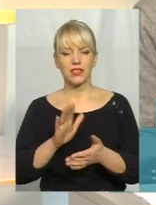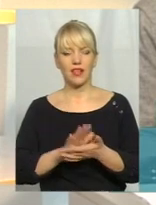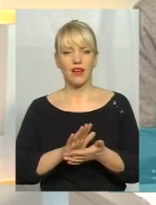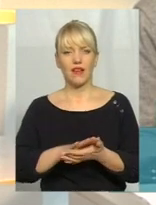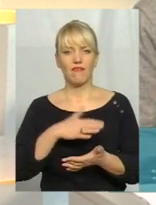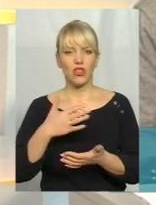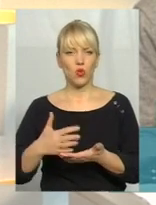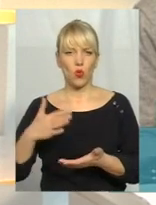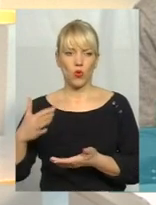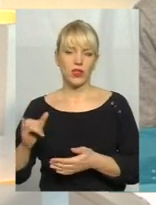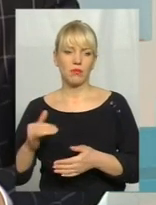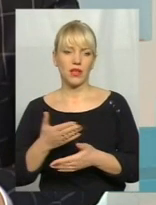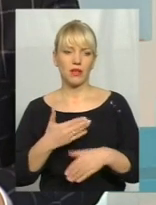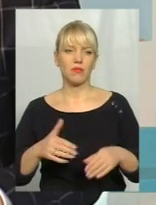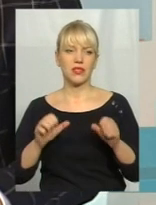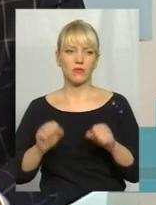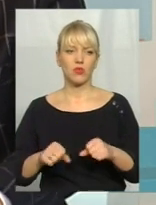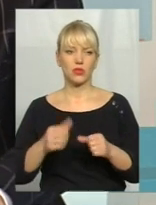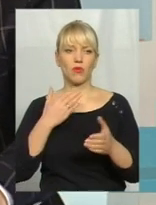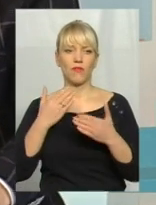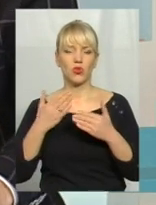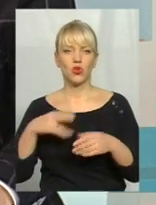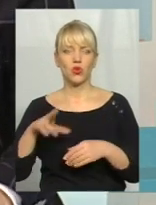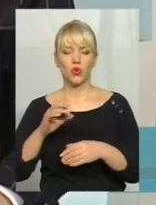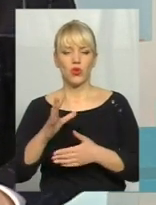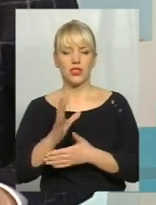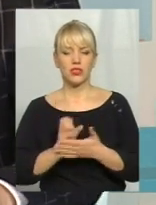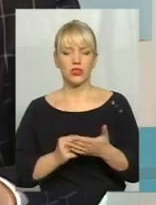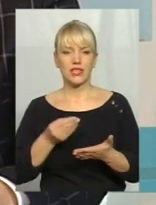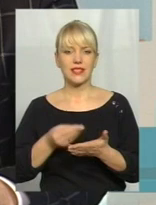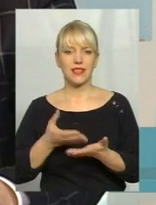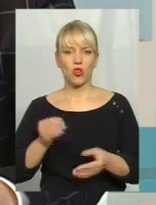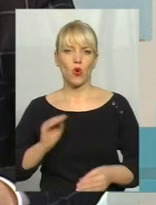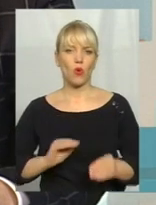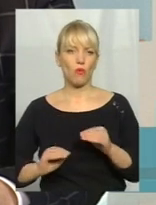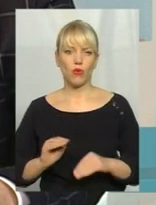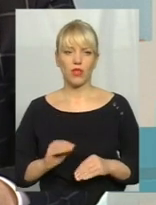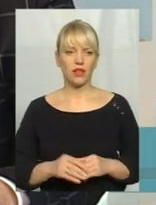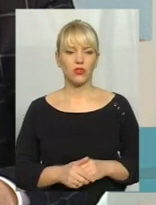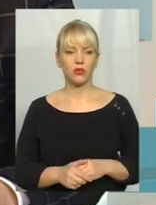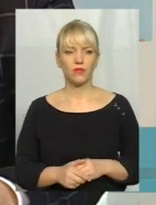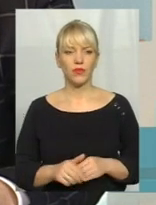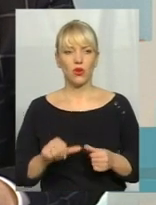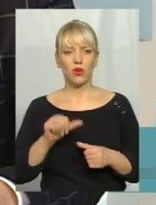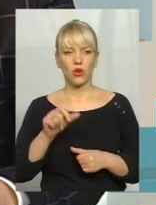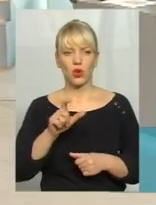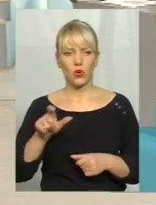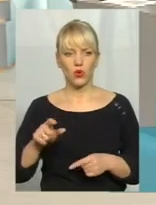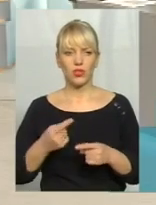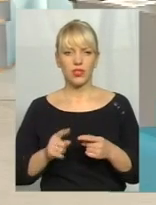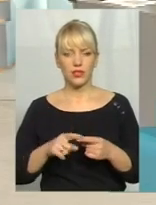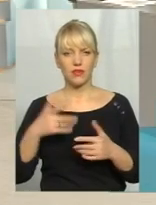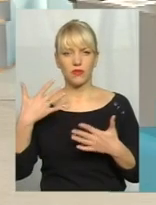зможемо вже і відноситися як до ресурсу цінного компоненту. Окрім, мешканці вже до цього приходять